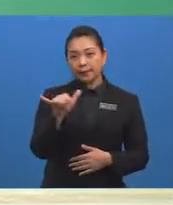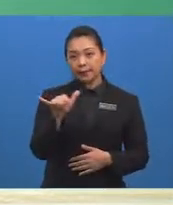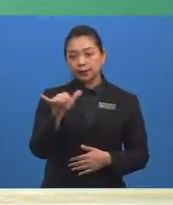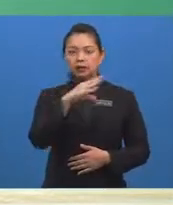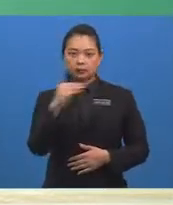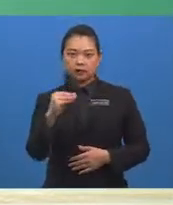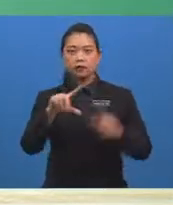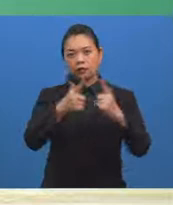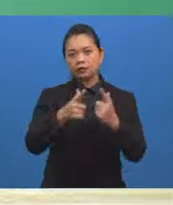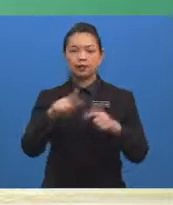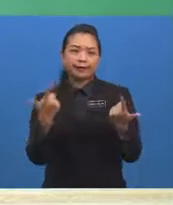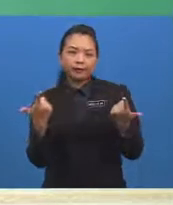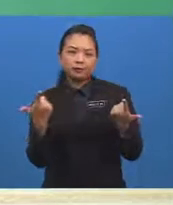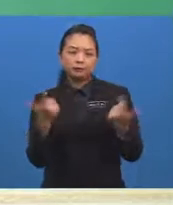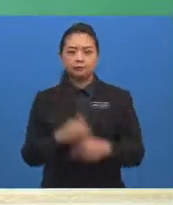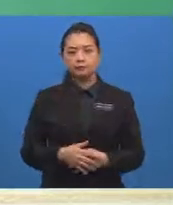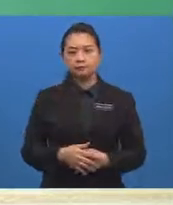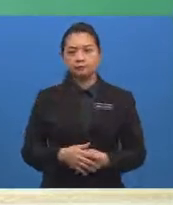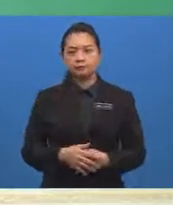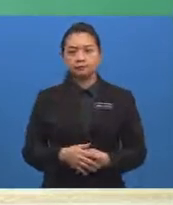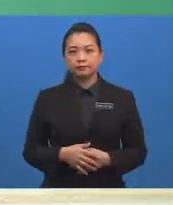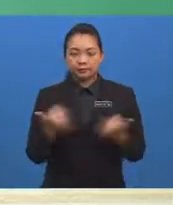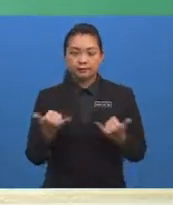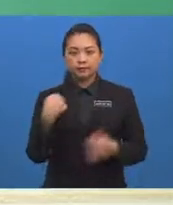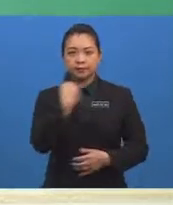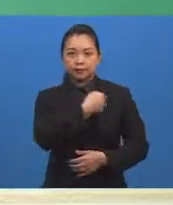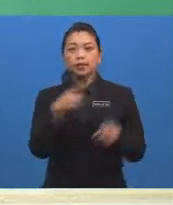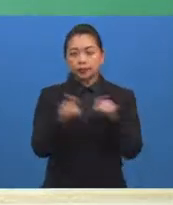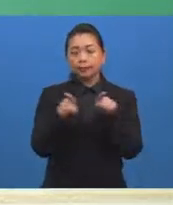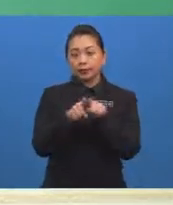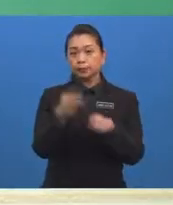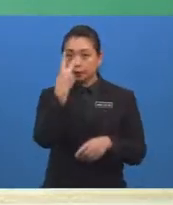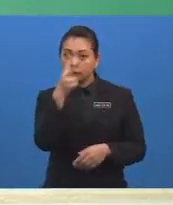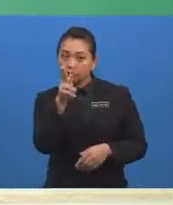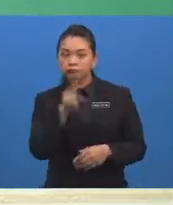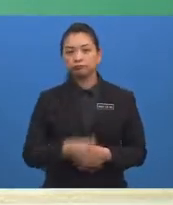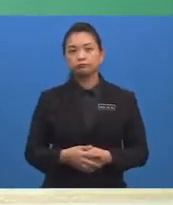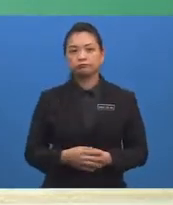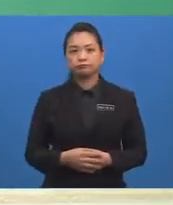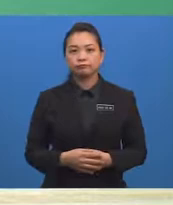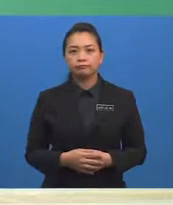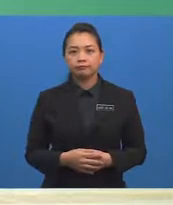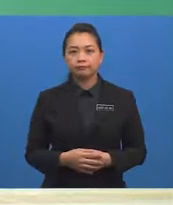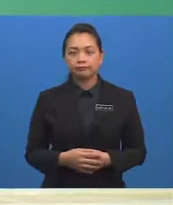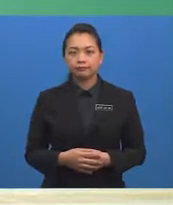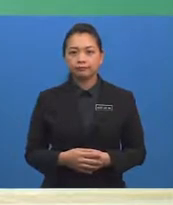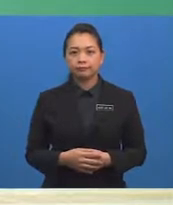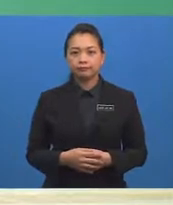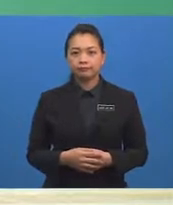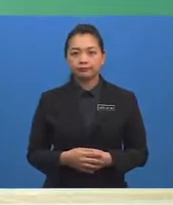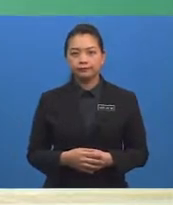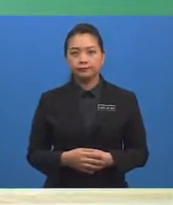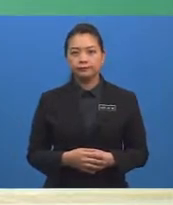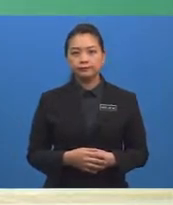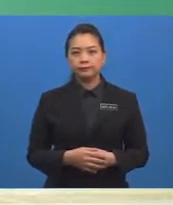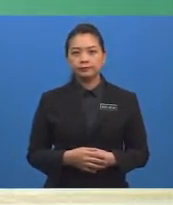kelas yang berlainan? Mari kita sama-sama kaji secara mendalam Dua peristiwa A